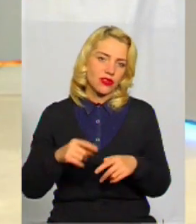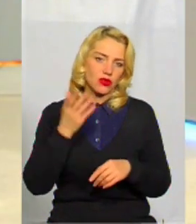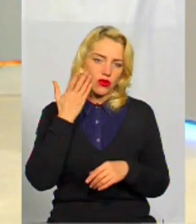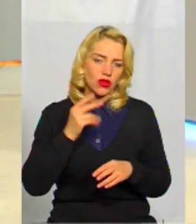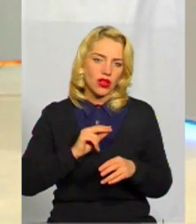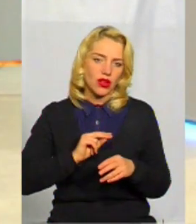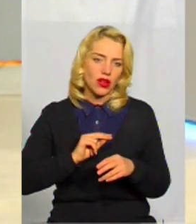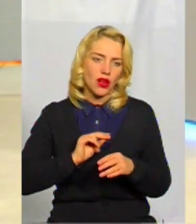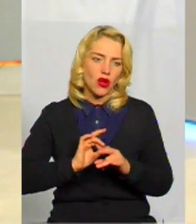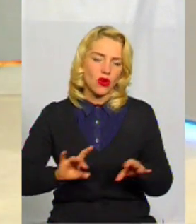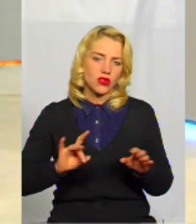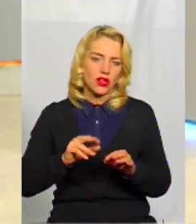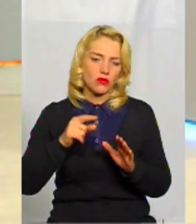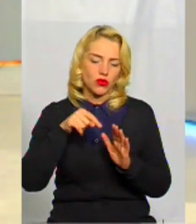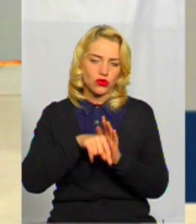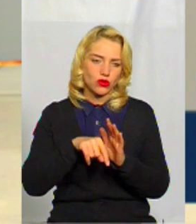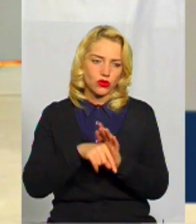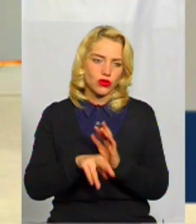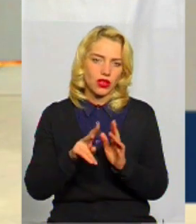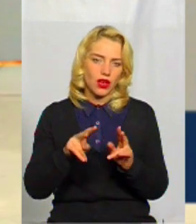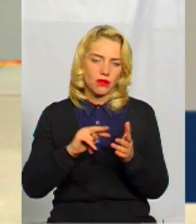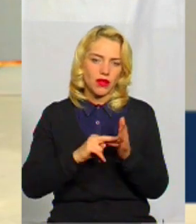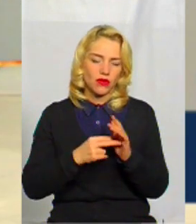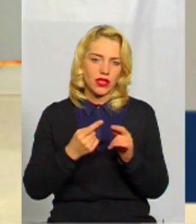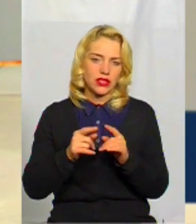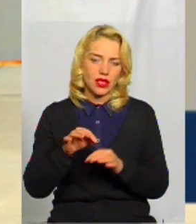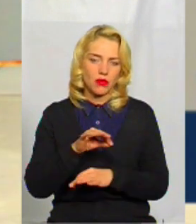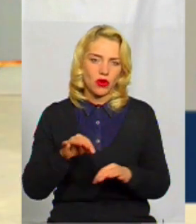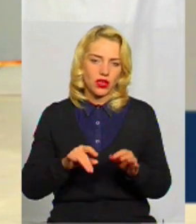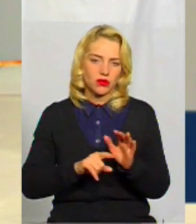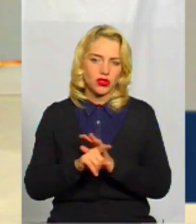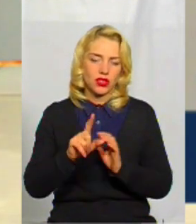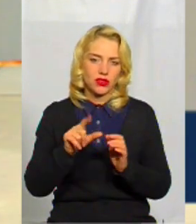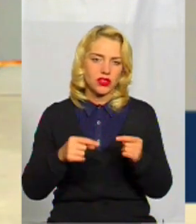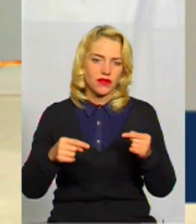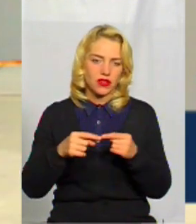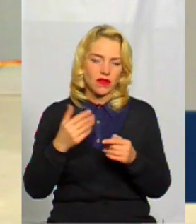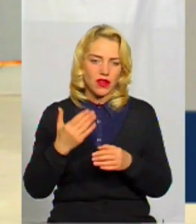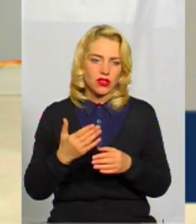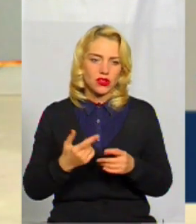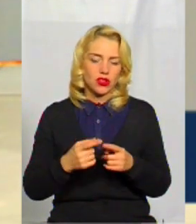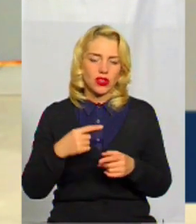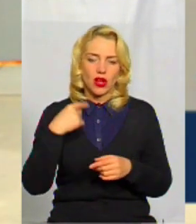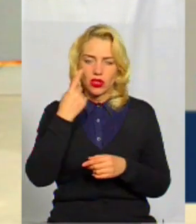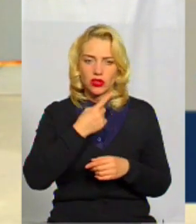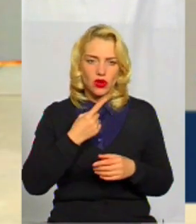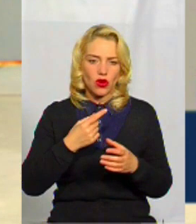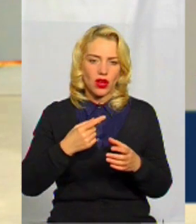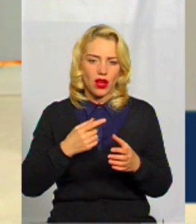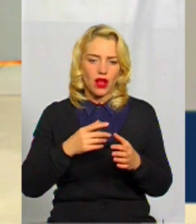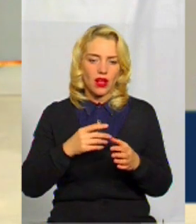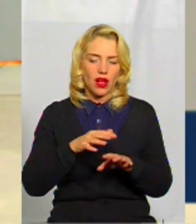Розказують про структуру та як планувати цей проєкт, починаючи з визначення вашої цільової аудиторії, для кого ви це робите.